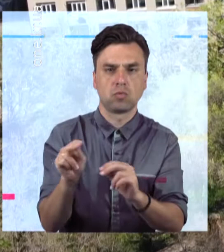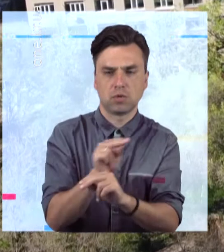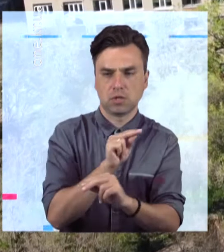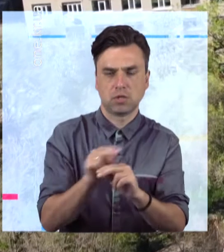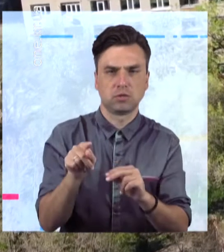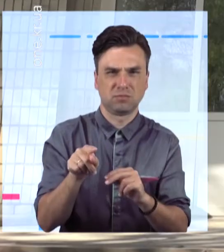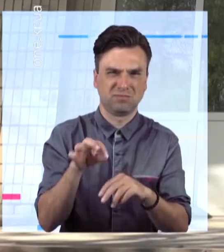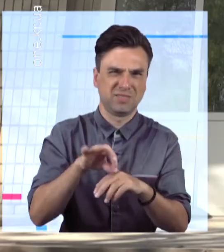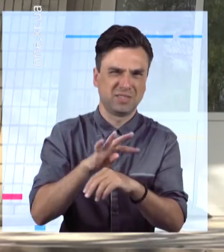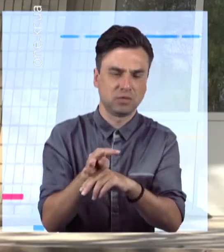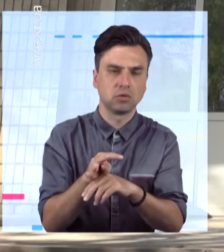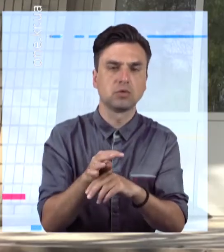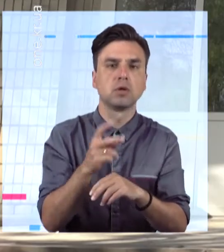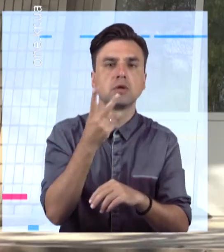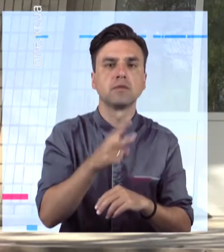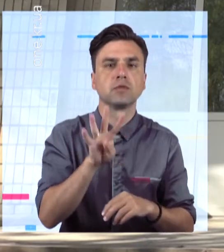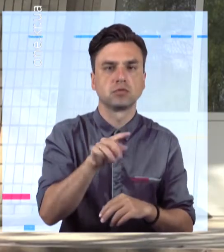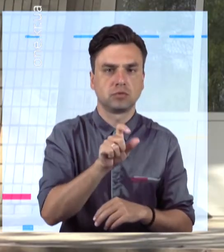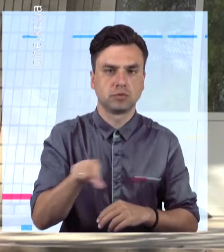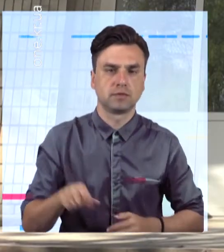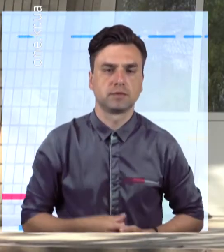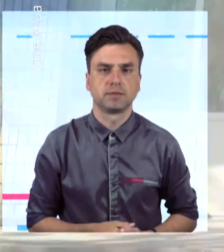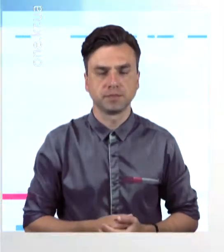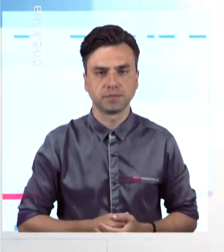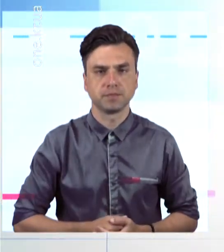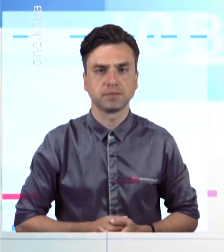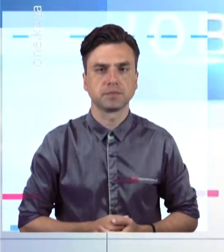діагнозом ковід знаходиться 24 криворіжця.